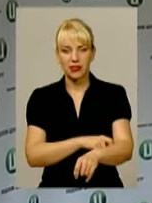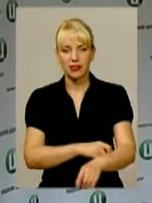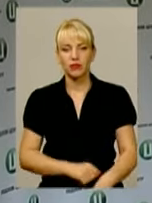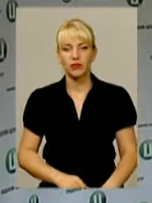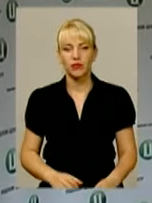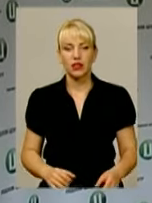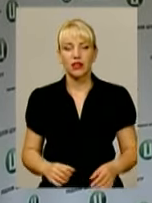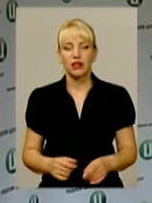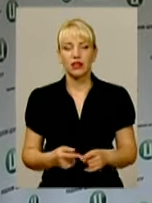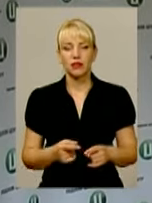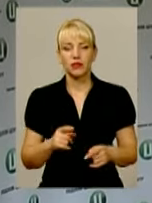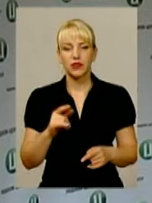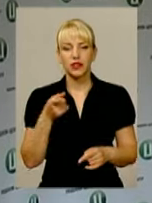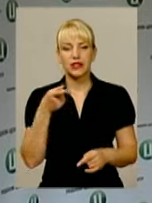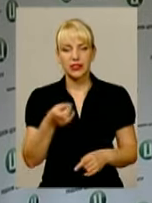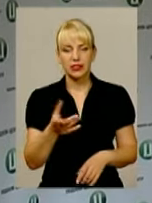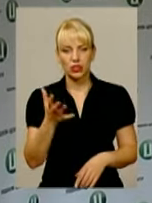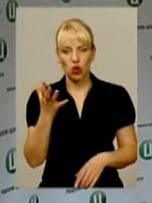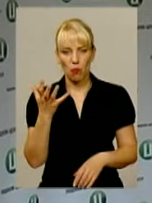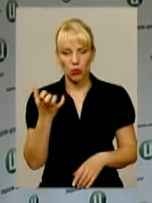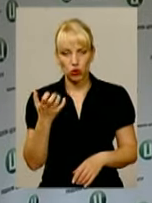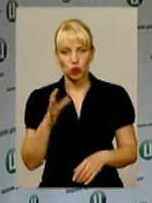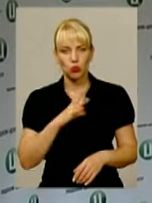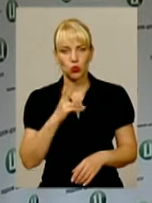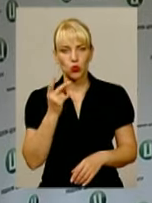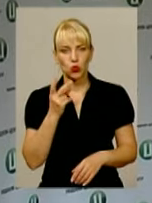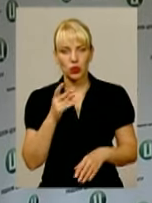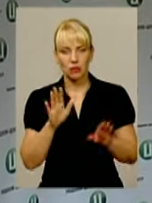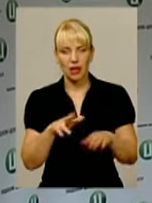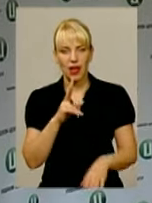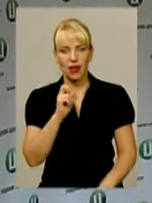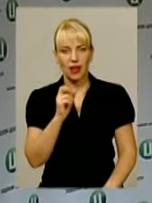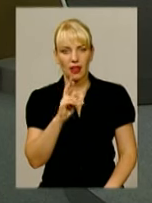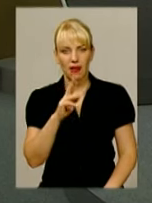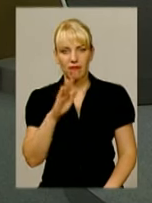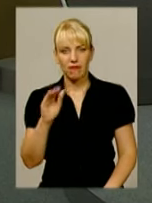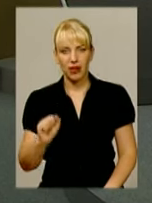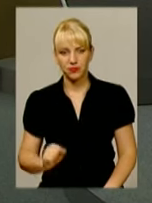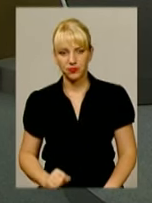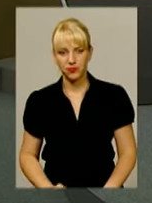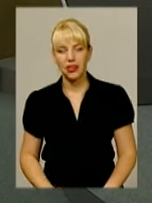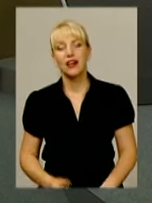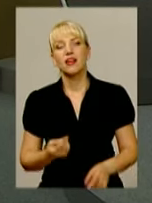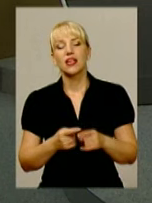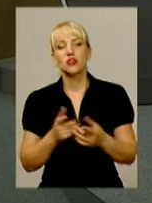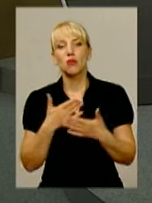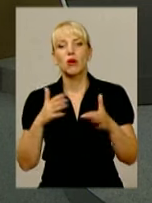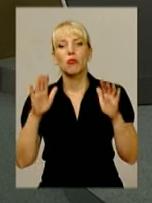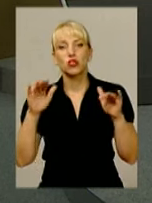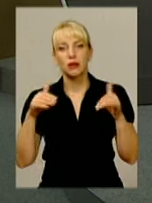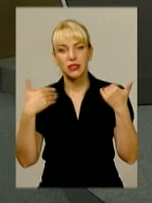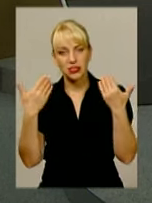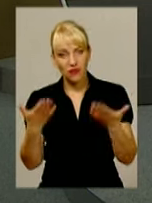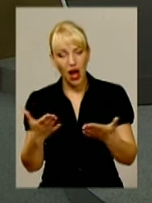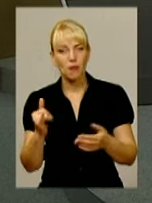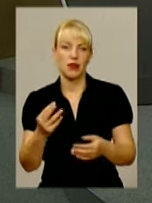на тисячу п'ятьсот метрів другим був Олег Каяфа. На цьому ми прощаємося з вами